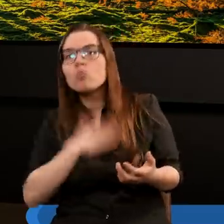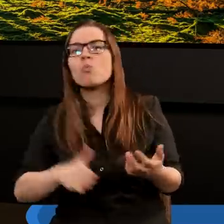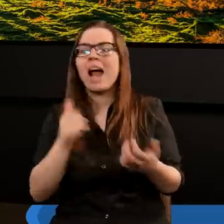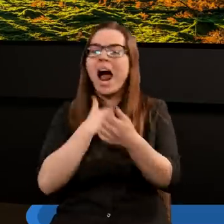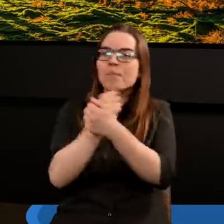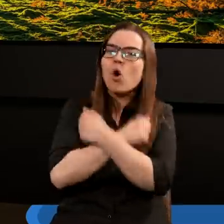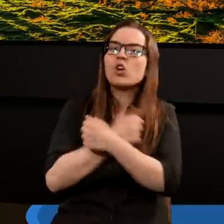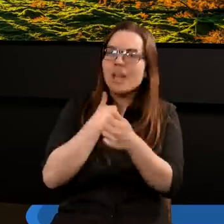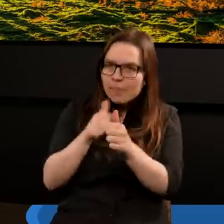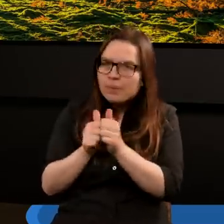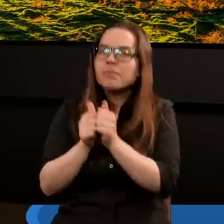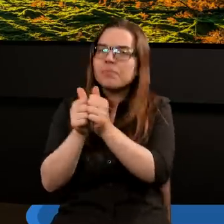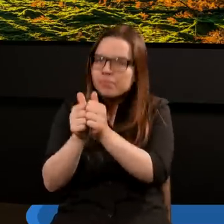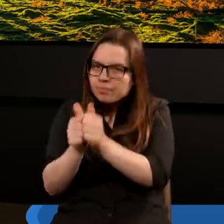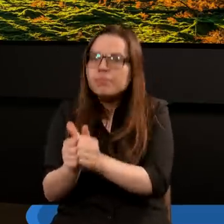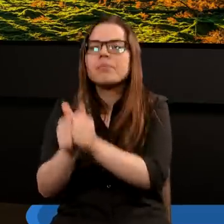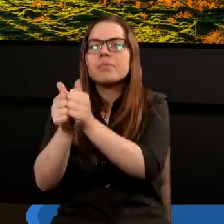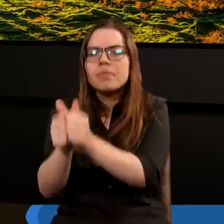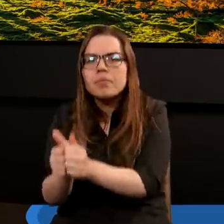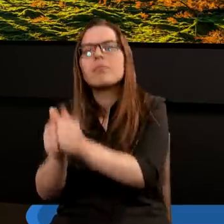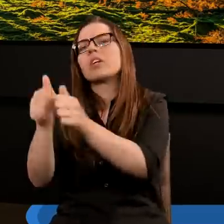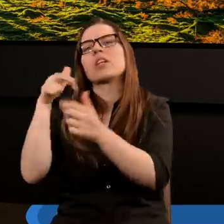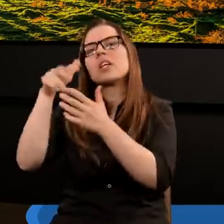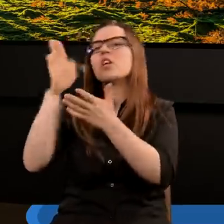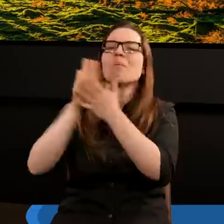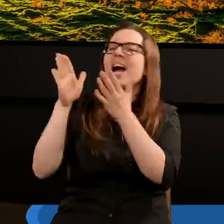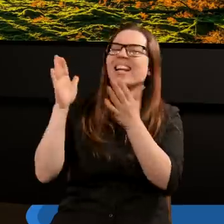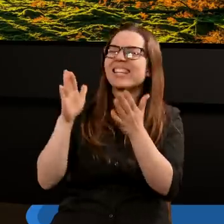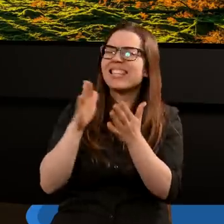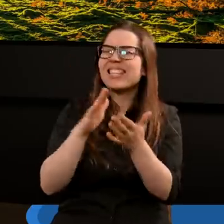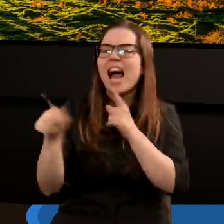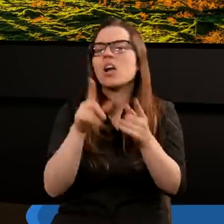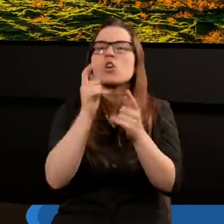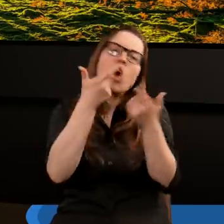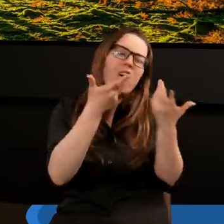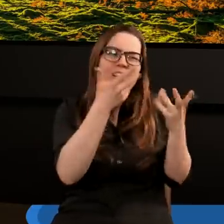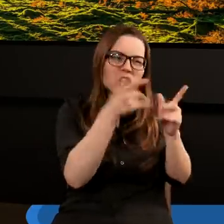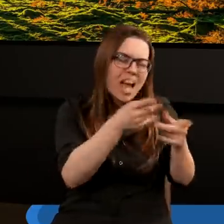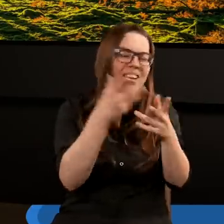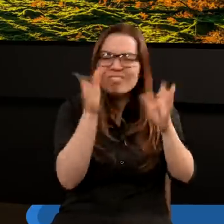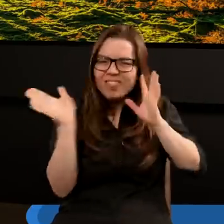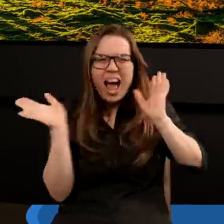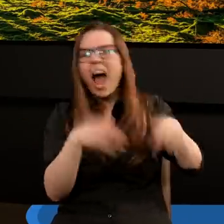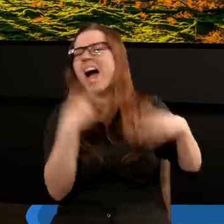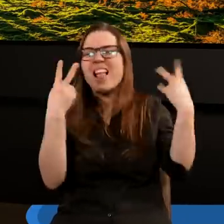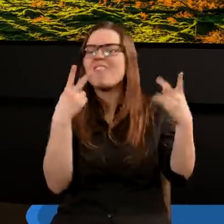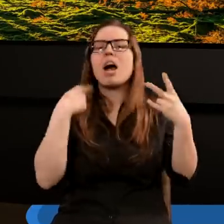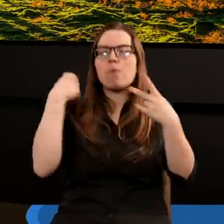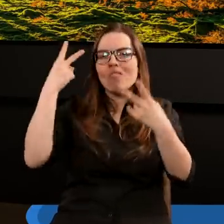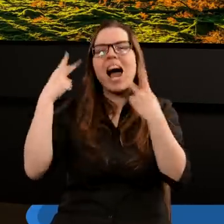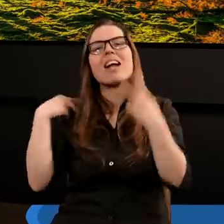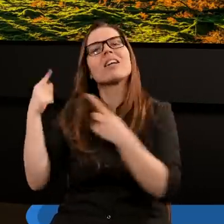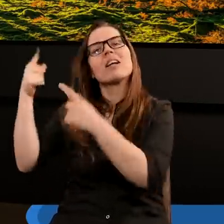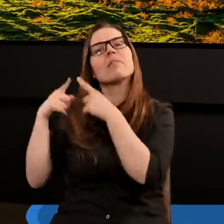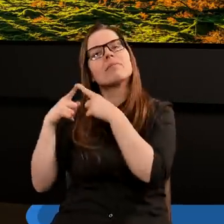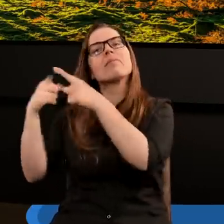żeby chcieć być wszędzie tam, gdzie on jest, niezależnie od tego, co się dzieje, jakie są okoliczności i tak dalej. Więc